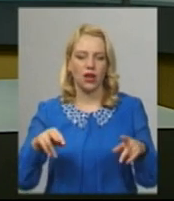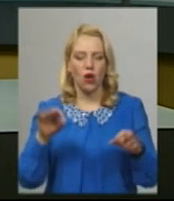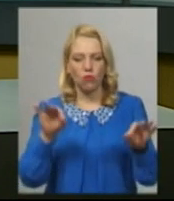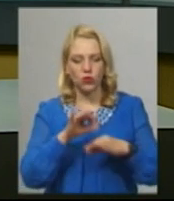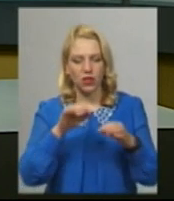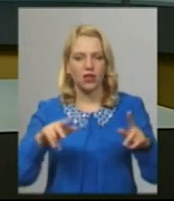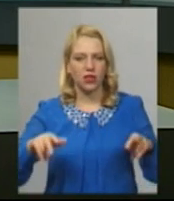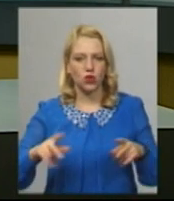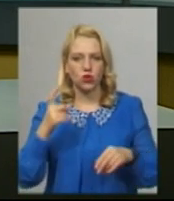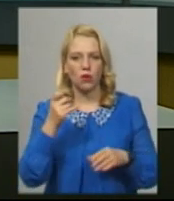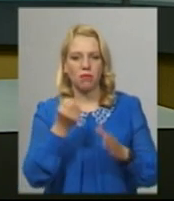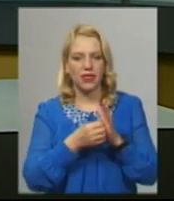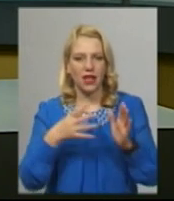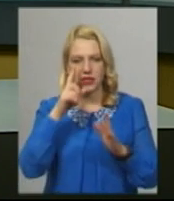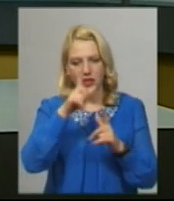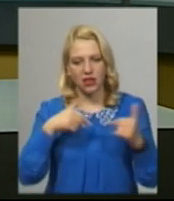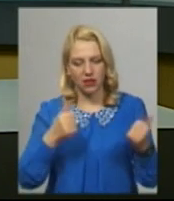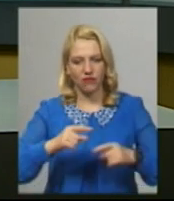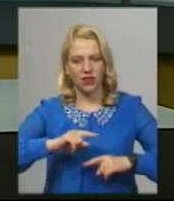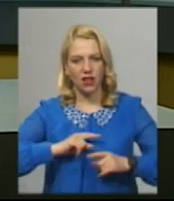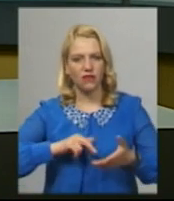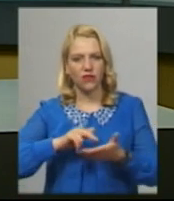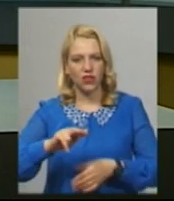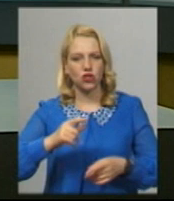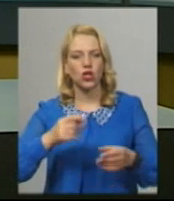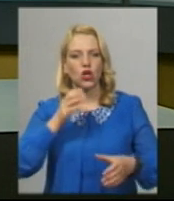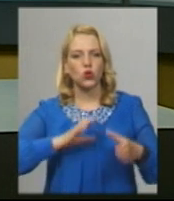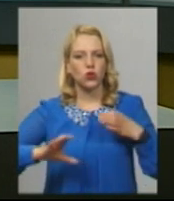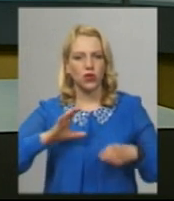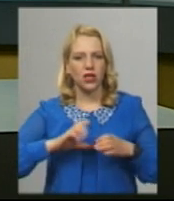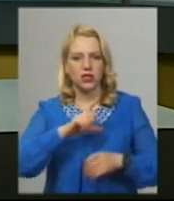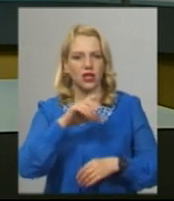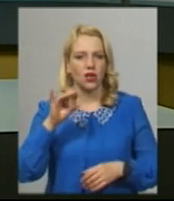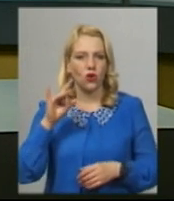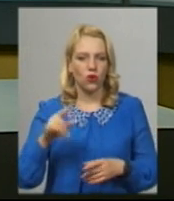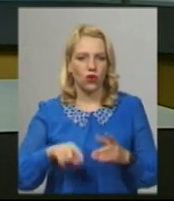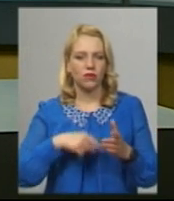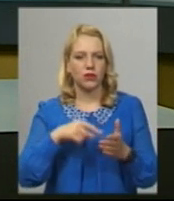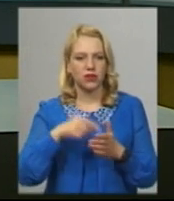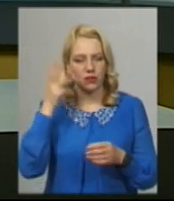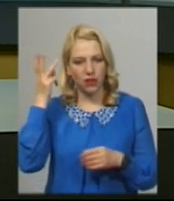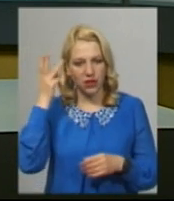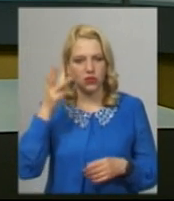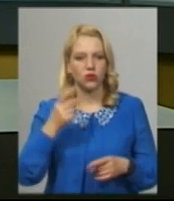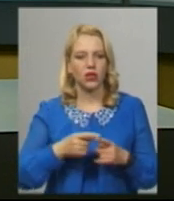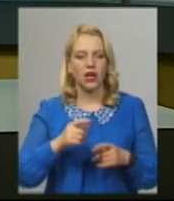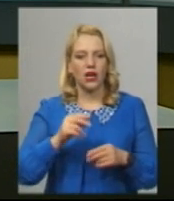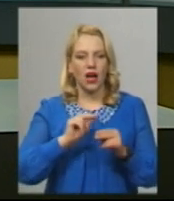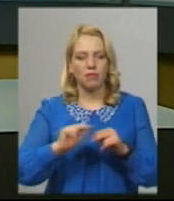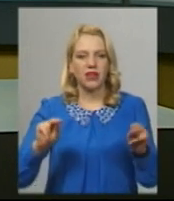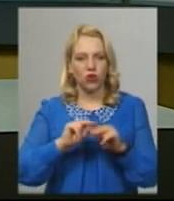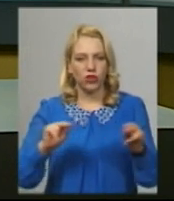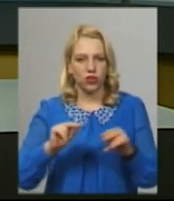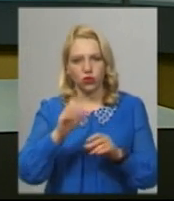країн до фіналу вийшов студентський хоровий колектив під керівництвом Лілії Качуринець Хмельницької гуманітарно-педагогічної академії